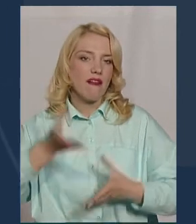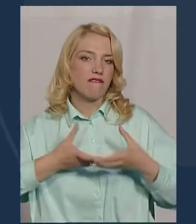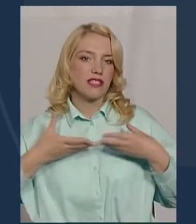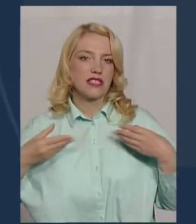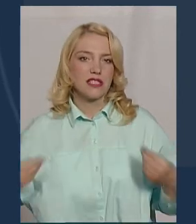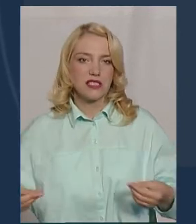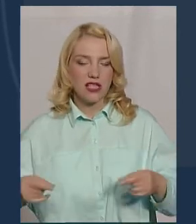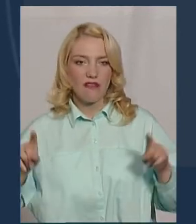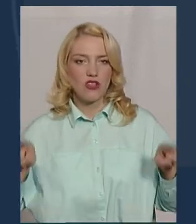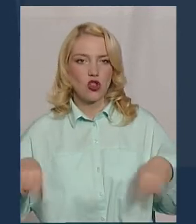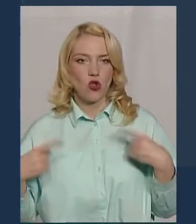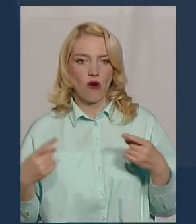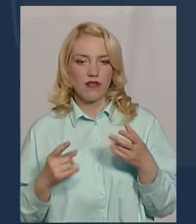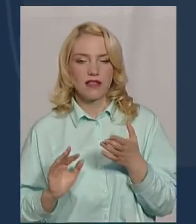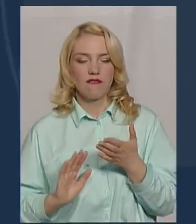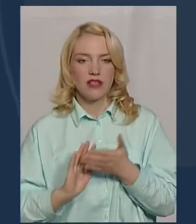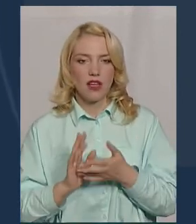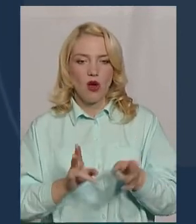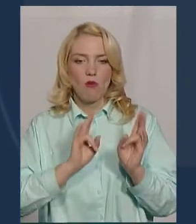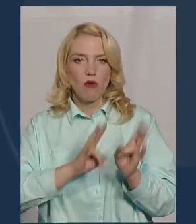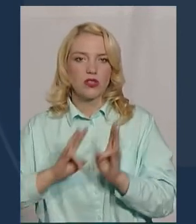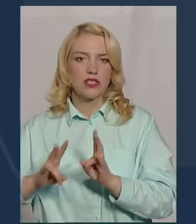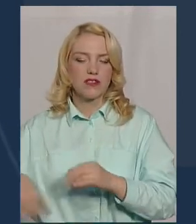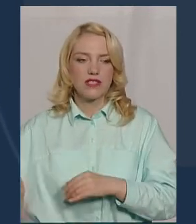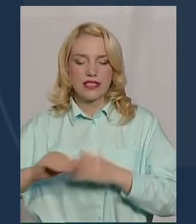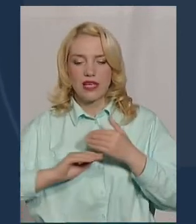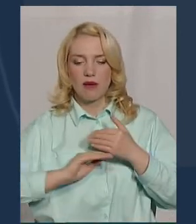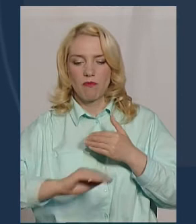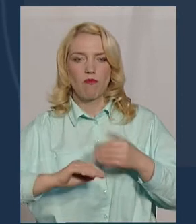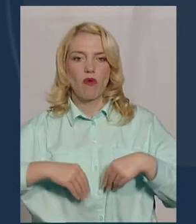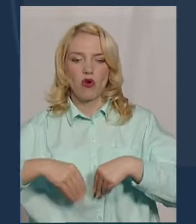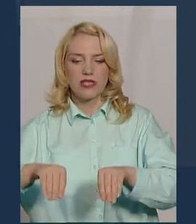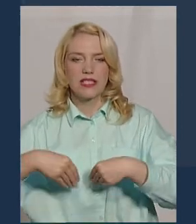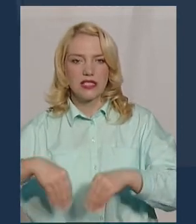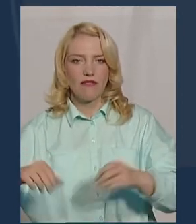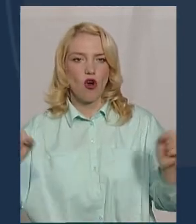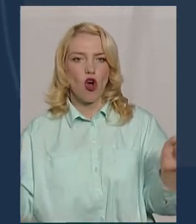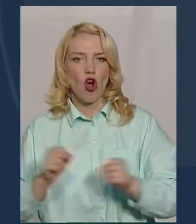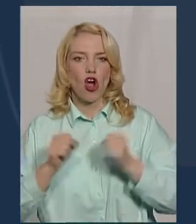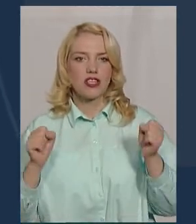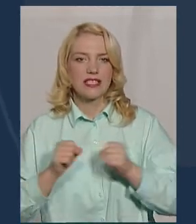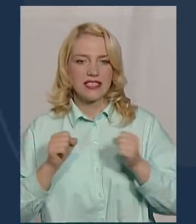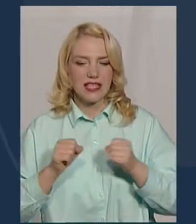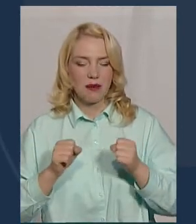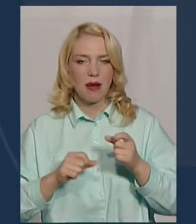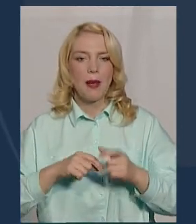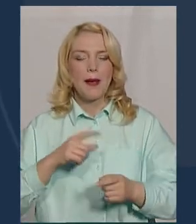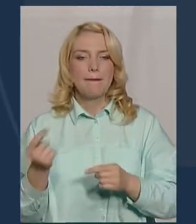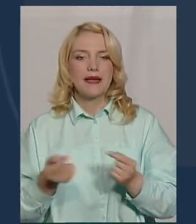відновлення вегетації. Постраждали фактично посіви озимої пшениці від чотирьох заморозків, які були в